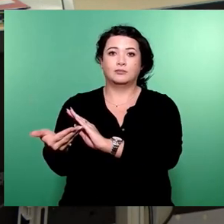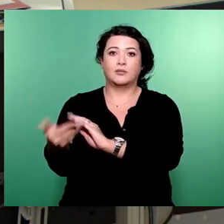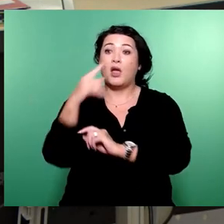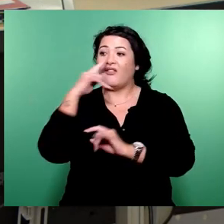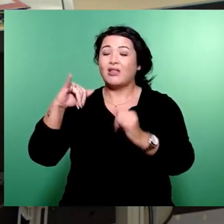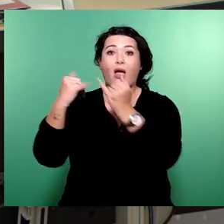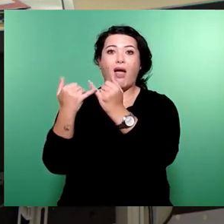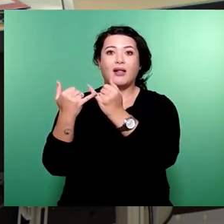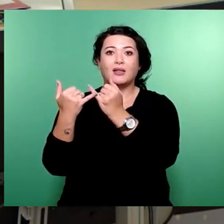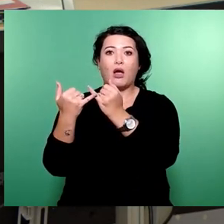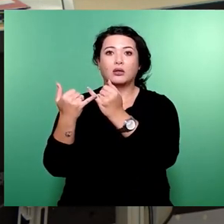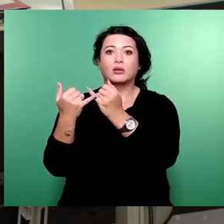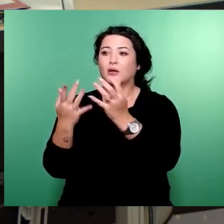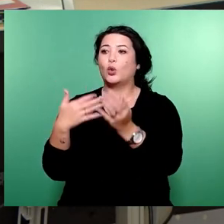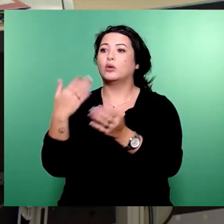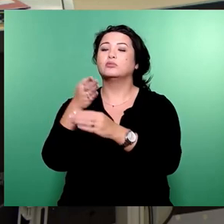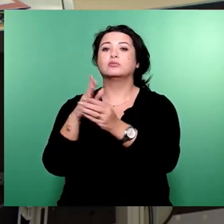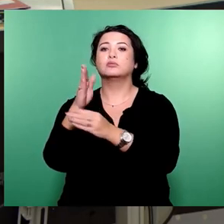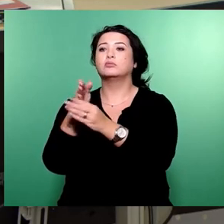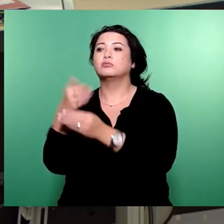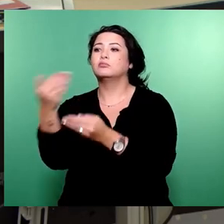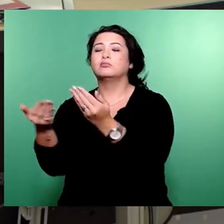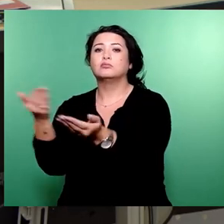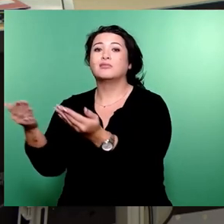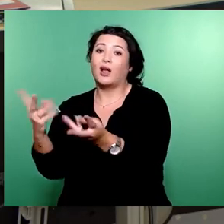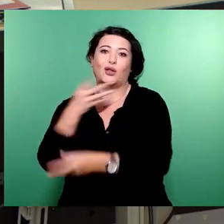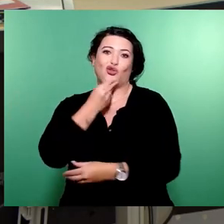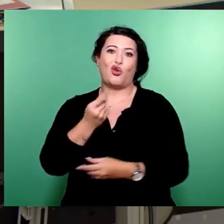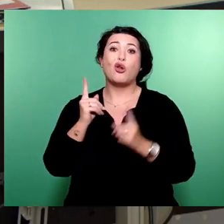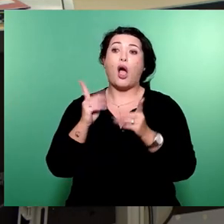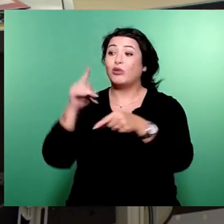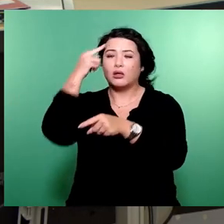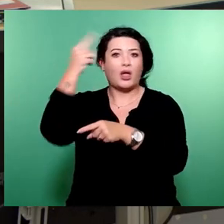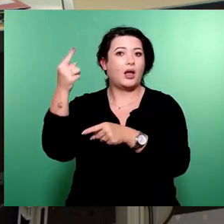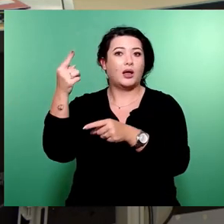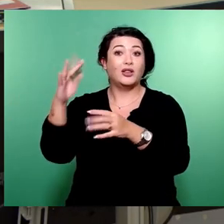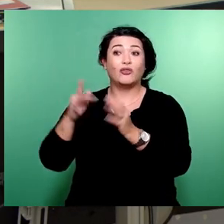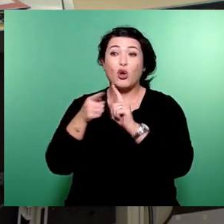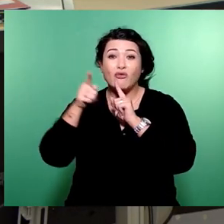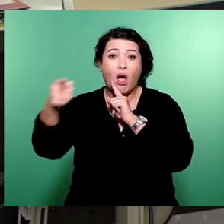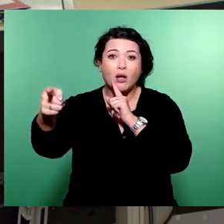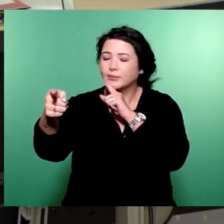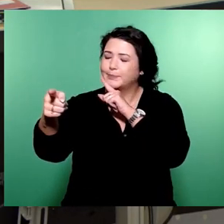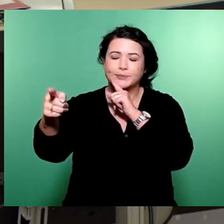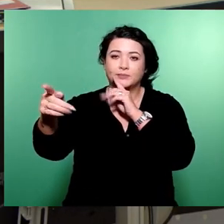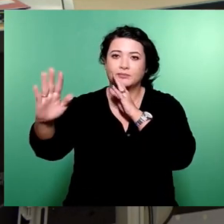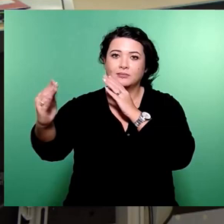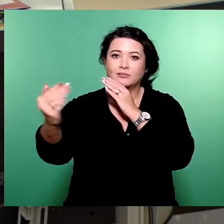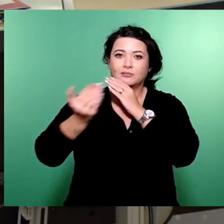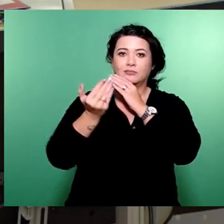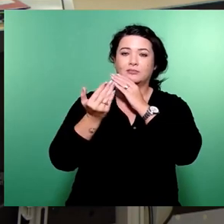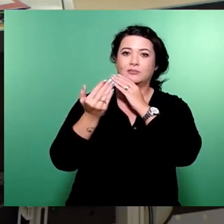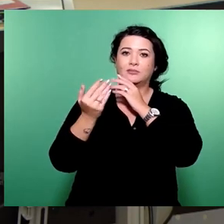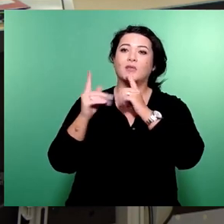Kindergarten. Ja, das wäre sehr schön, aber so weit war das Denken nicht. Kinder bleiben ein Luxus und da ist man eher